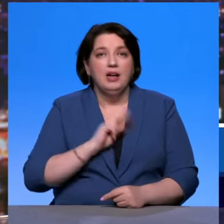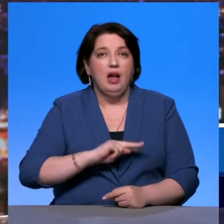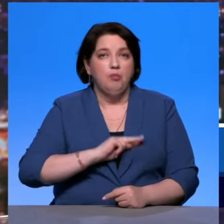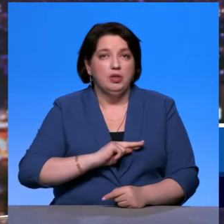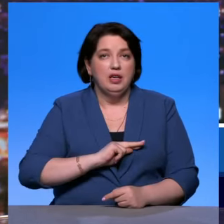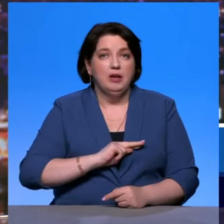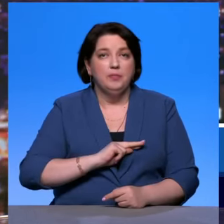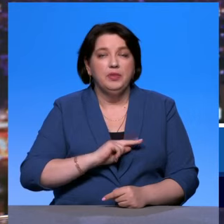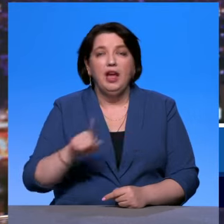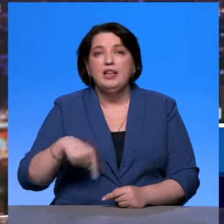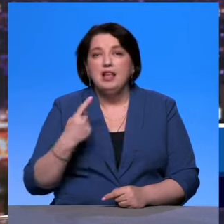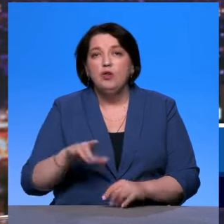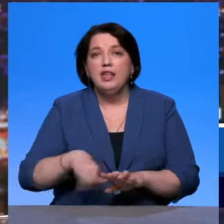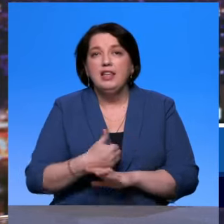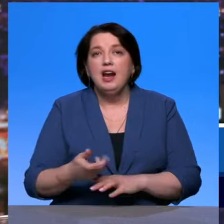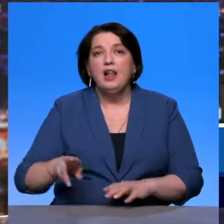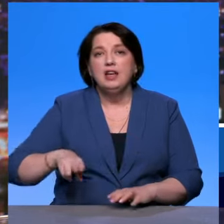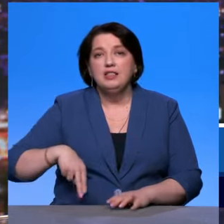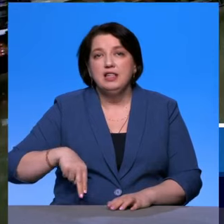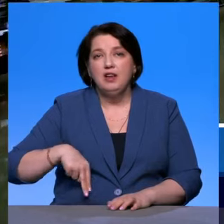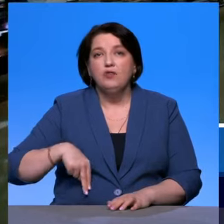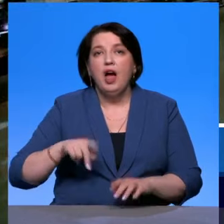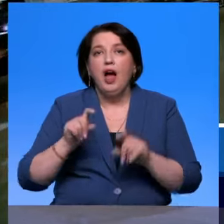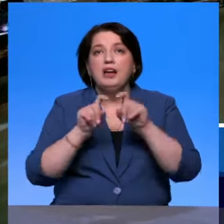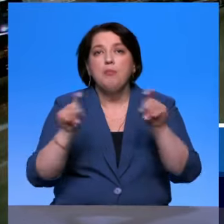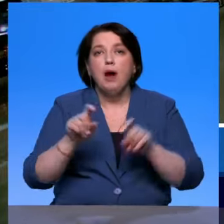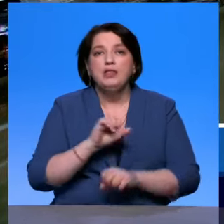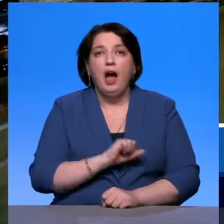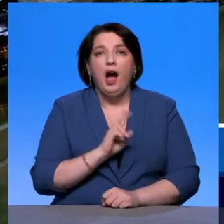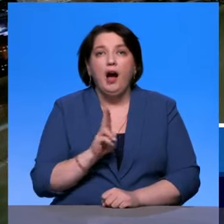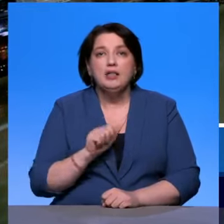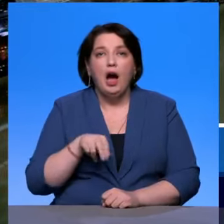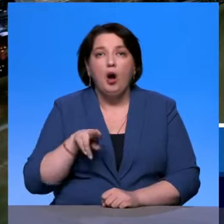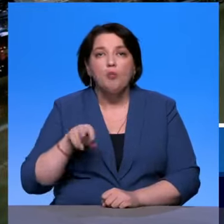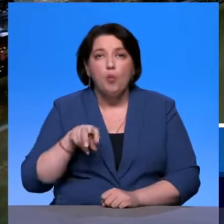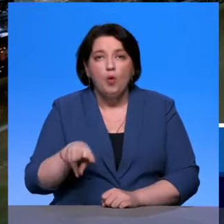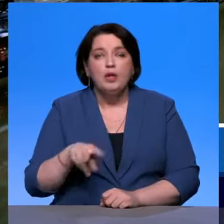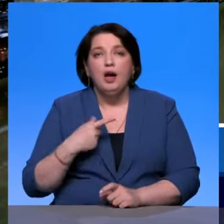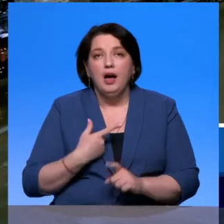Дмитрий Огородцев, генеральный директор компании АКОПОЛ у нас на связи сейчас. Дмитрий Николаевич, здравствуйте.